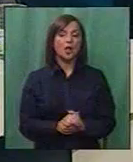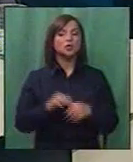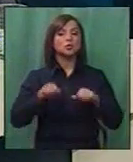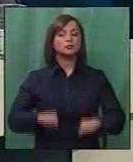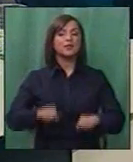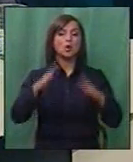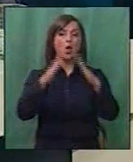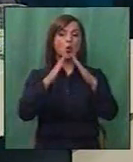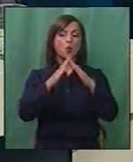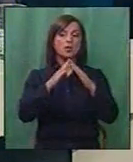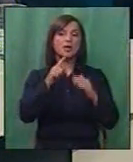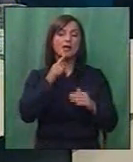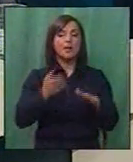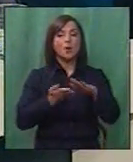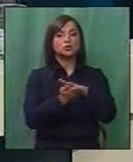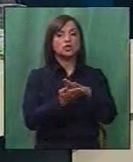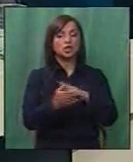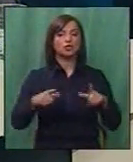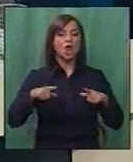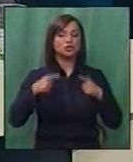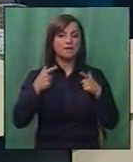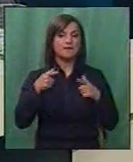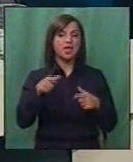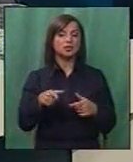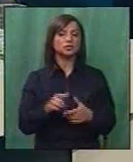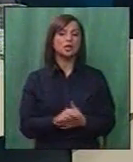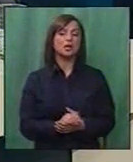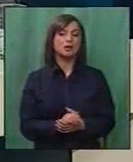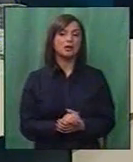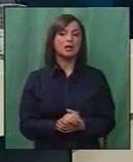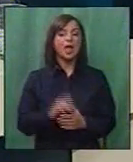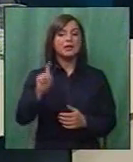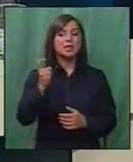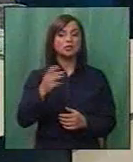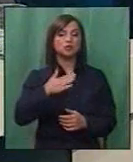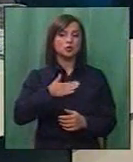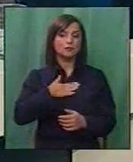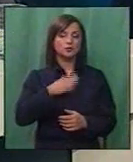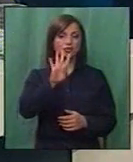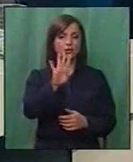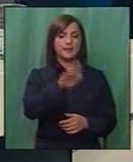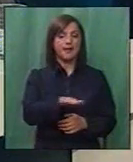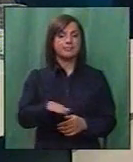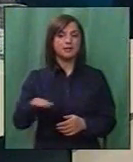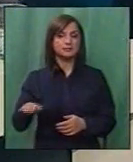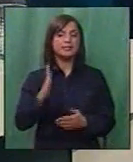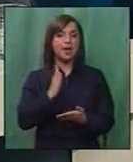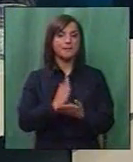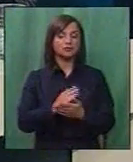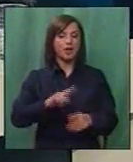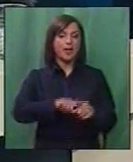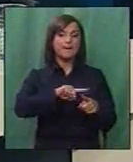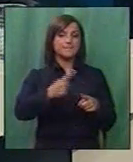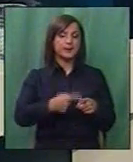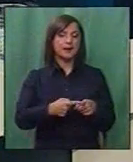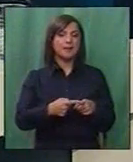Собственикот на Кукјата, каде што под Кирија живееше Јановик со своите четри деца, та беше и